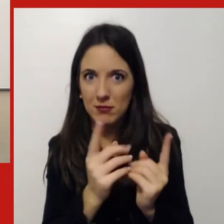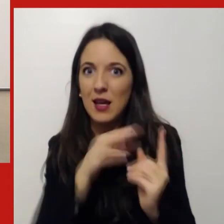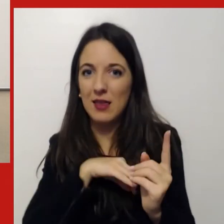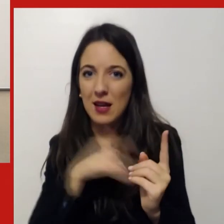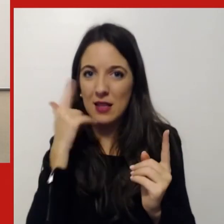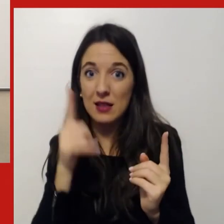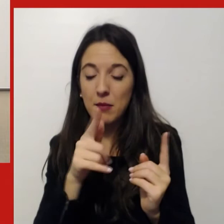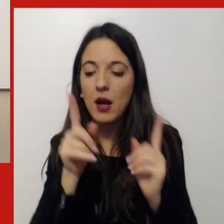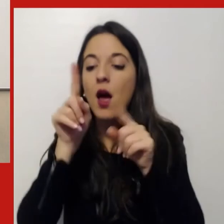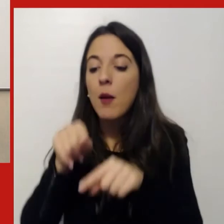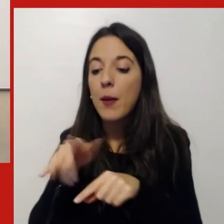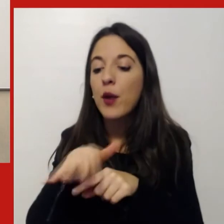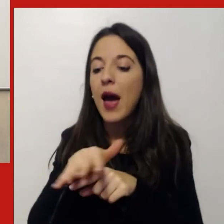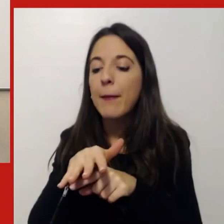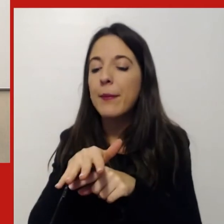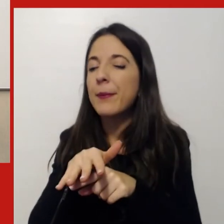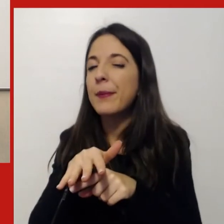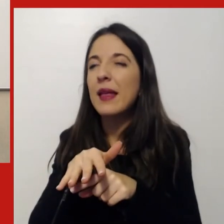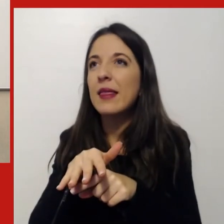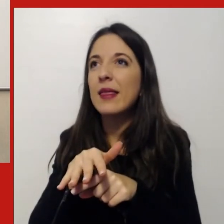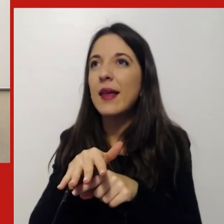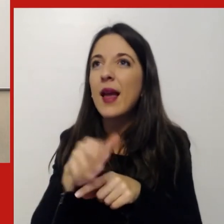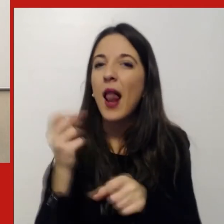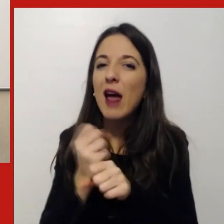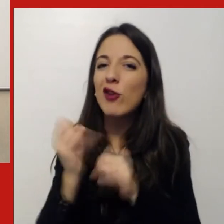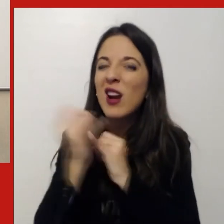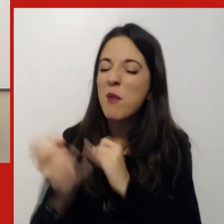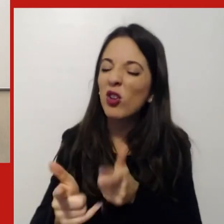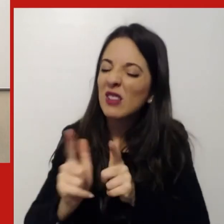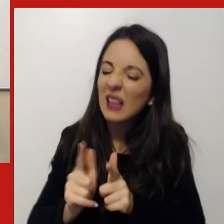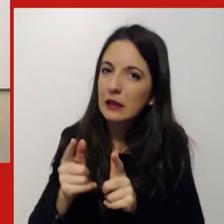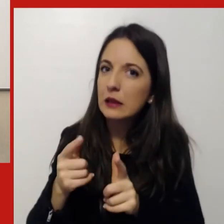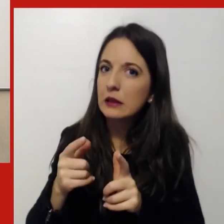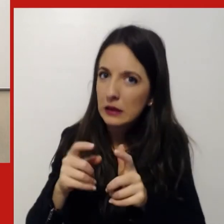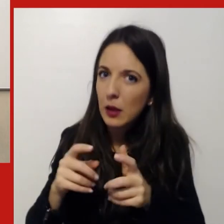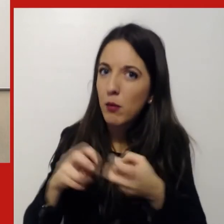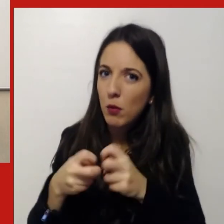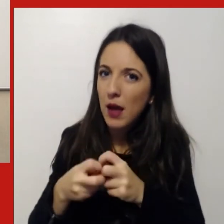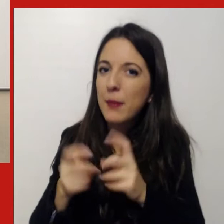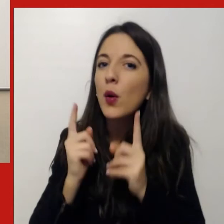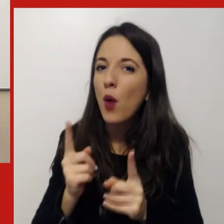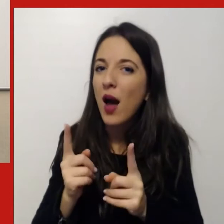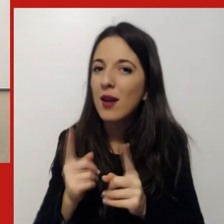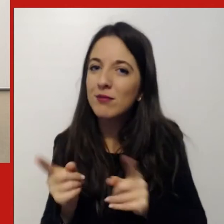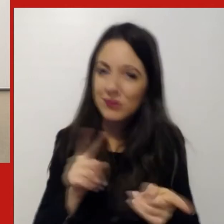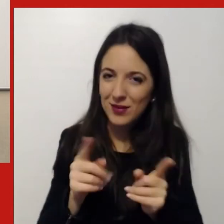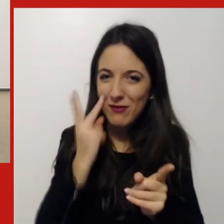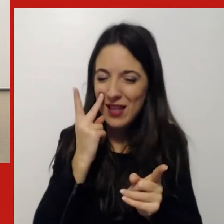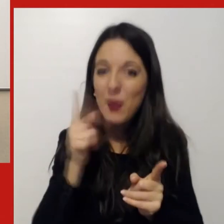competenze, con i nostri strumenti, che si sia rivelato già oggi efficace. Allora,